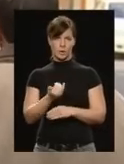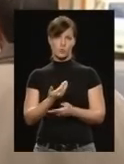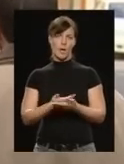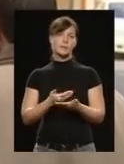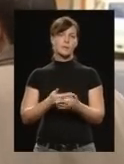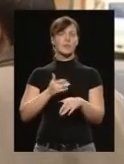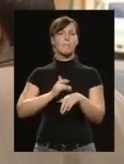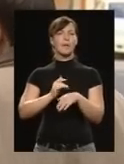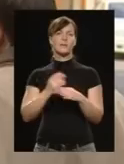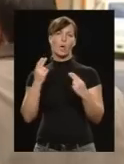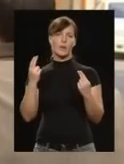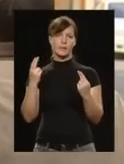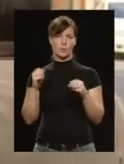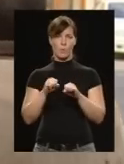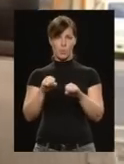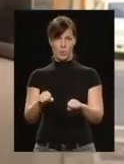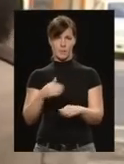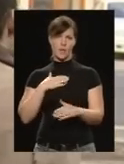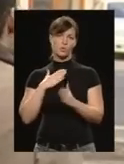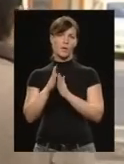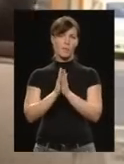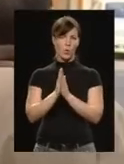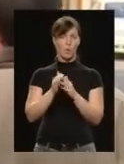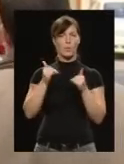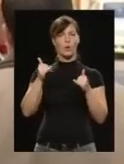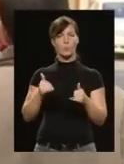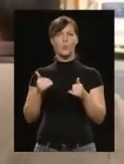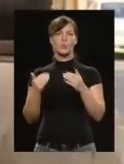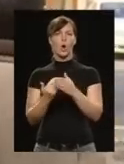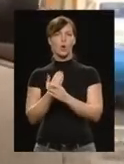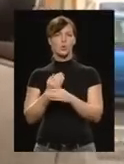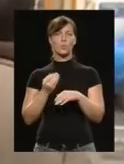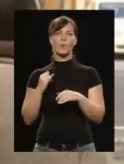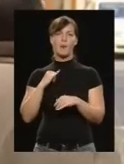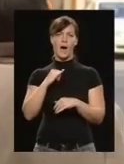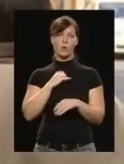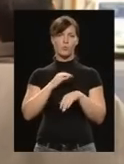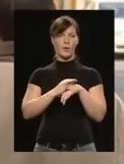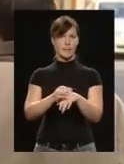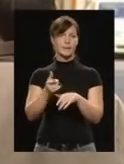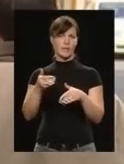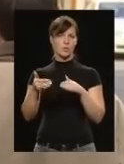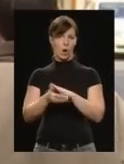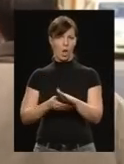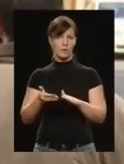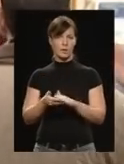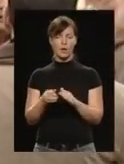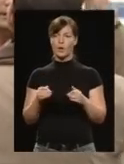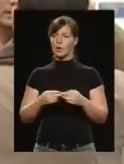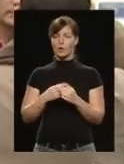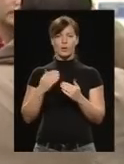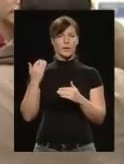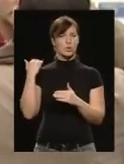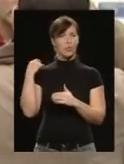példaértékű beruházás, és hát öröm számomra, hogy most az újvárosvezetés idejében soha nem látott mértékű útfelújítások vannak